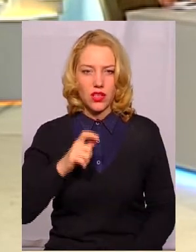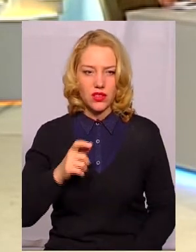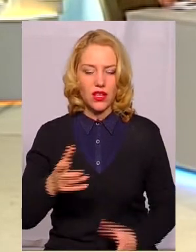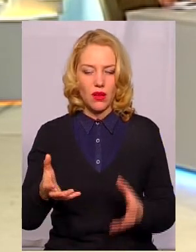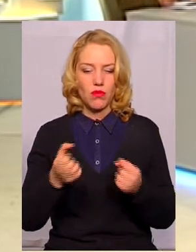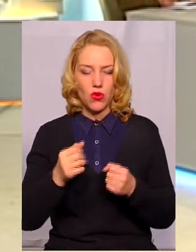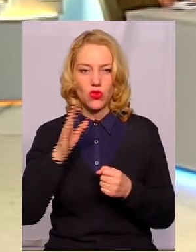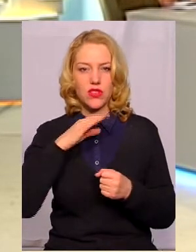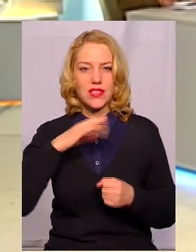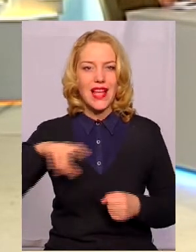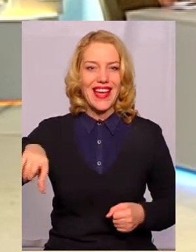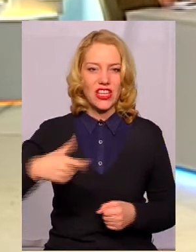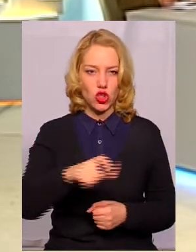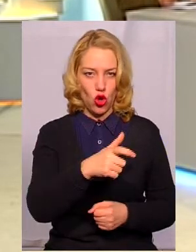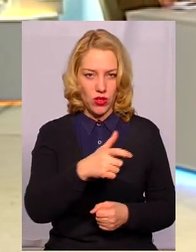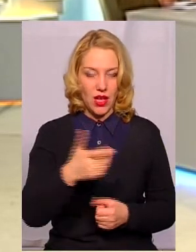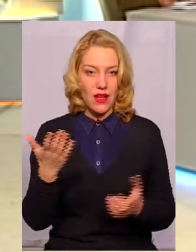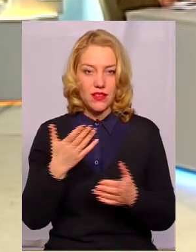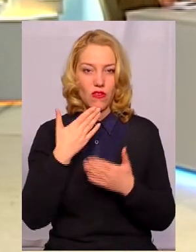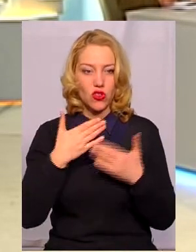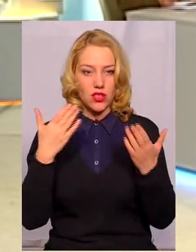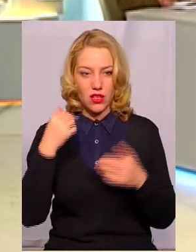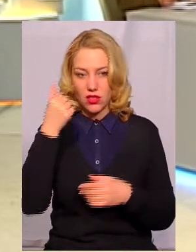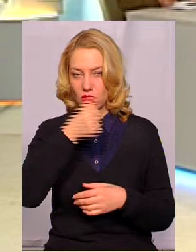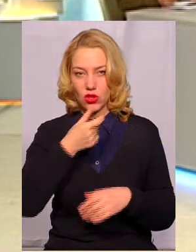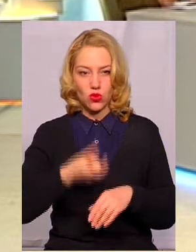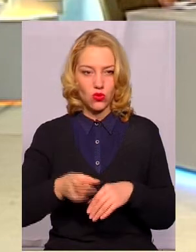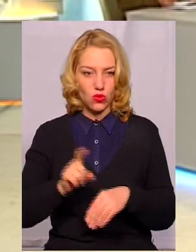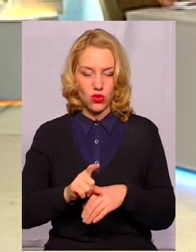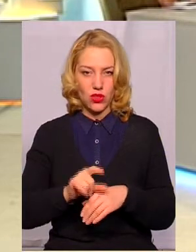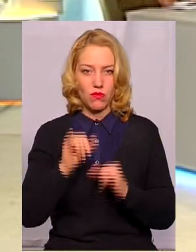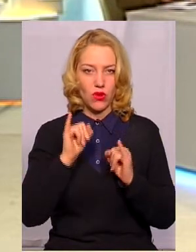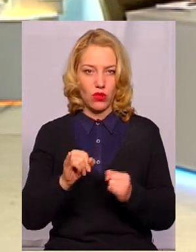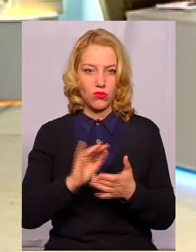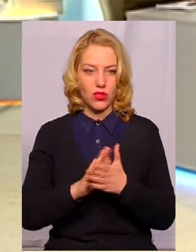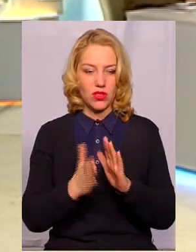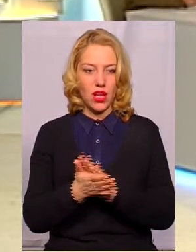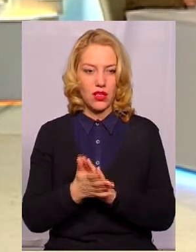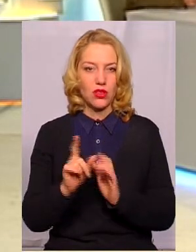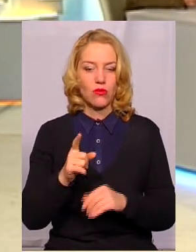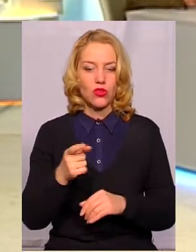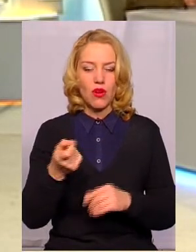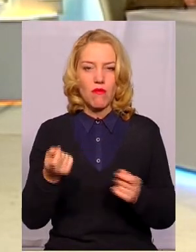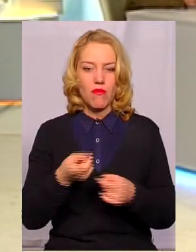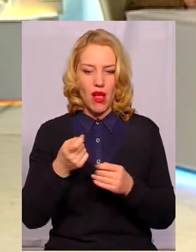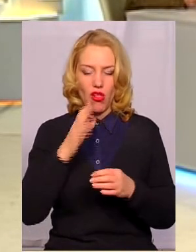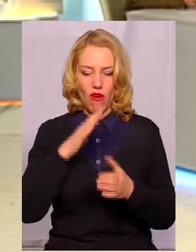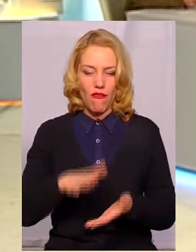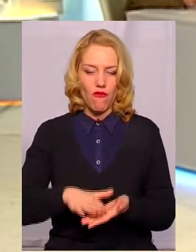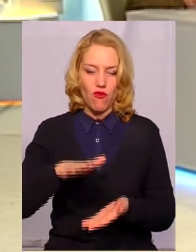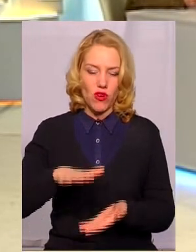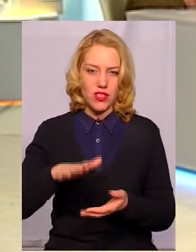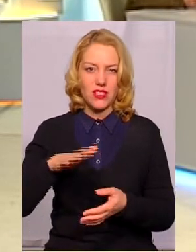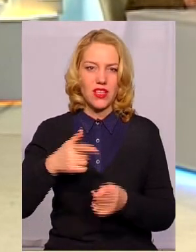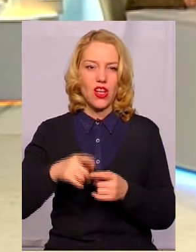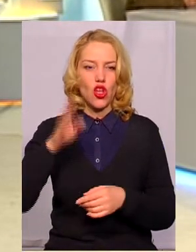поверхневих джерел, це з річок, які останні роки, на звичайно, в катастрофічному стані по якості, тому що маловодність, дощів нема, і тут